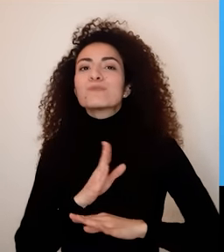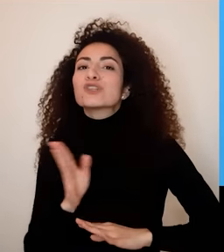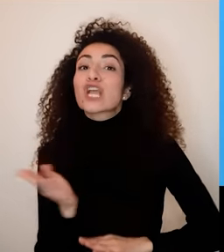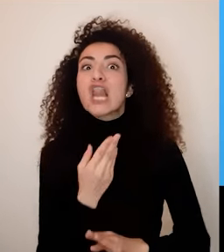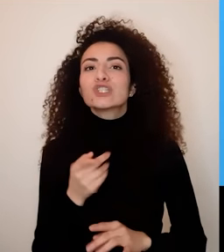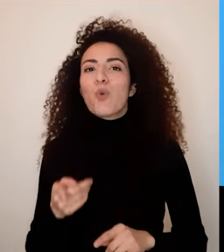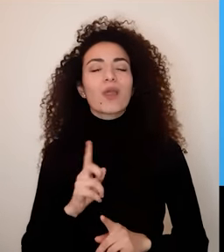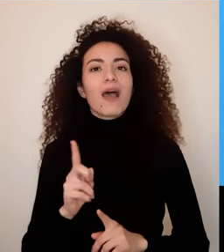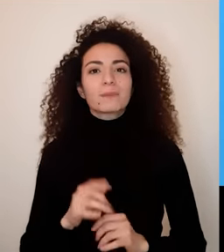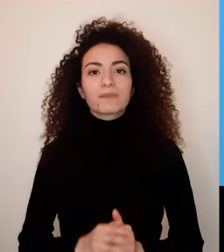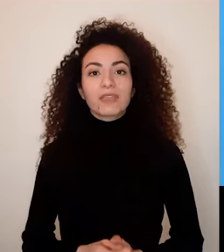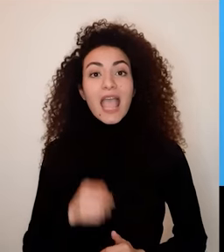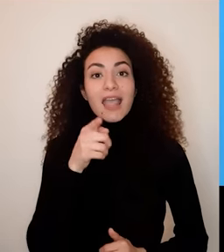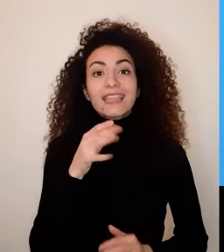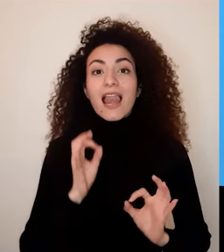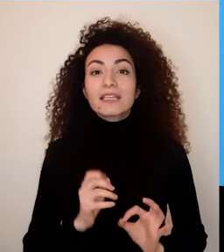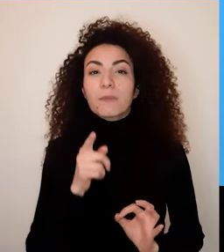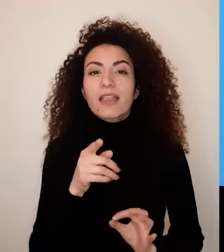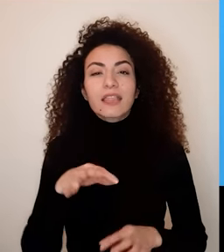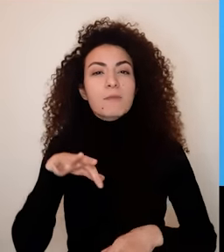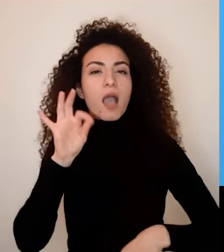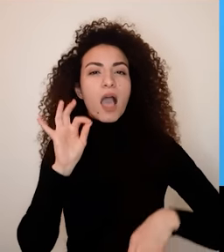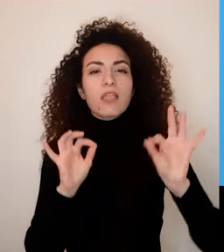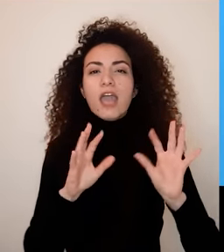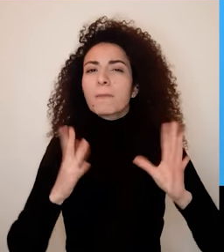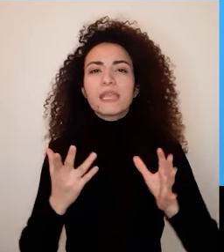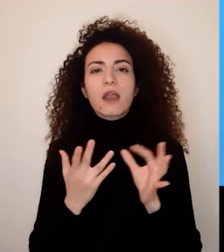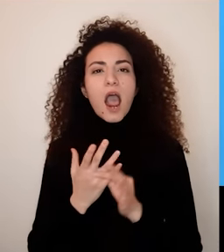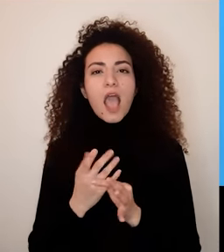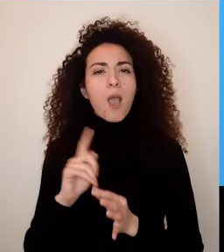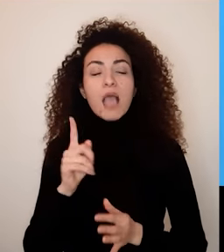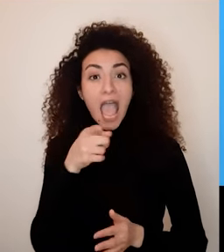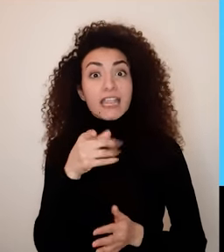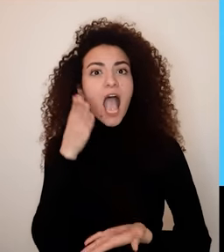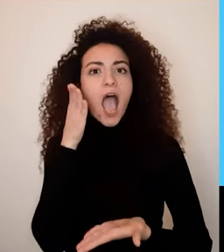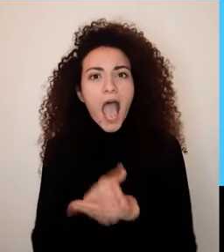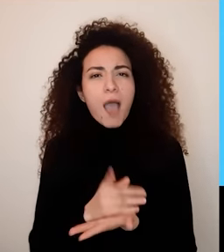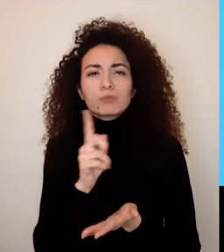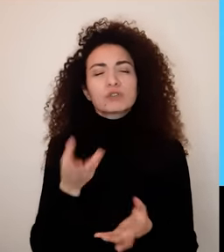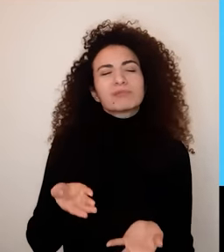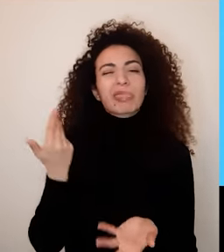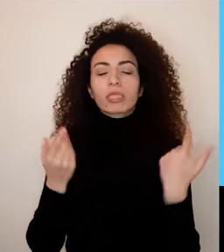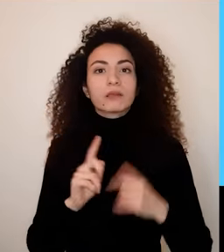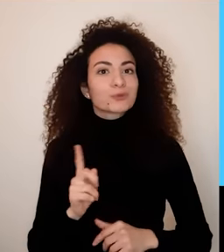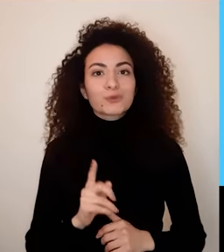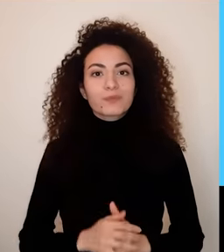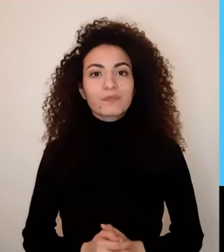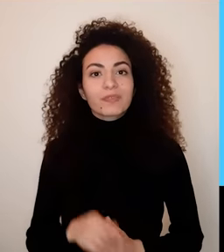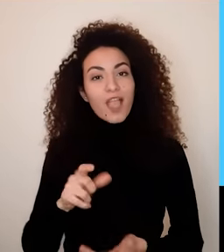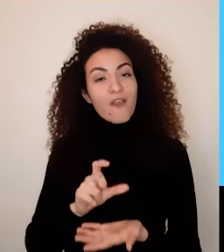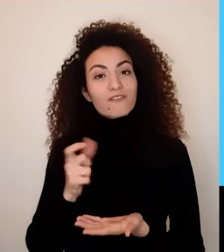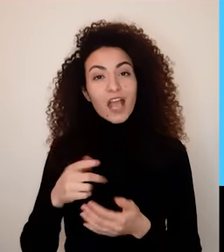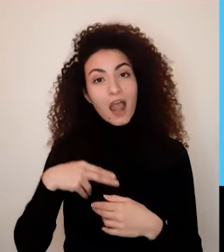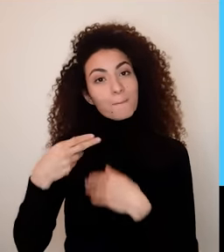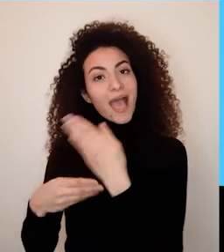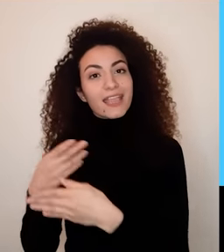أهميتهم دعوة إلك أنك ما تتنازل على حقك وأنك تختاري بإرادتك شريك الحياة وتاخذك كل الوقت كي تتأكد